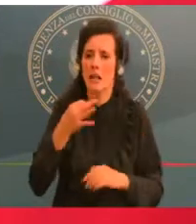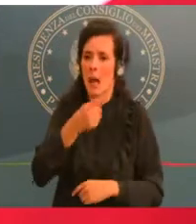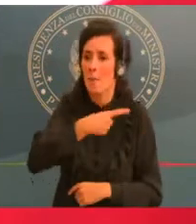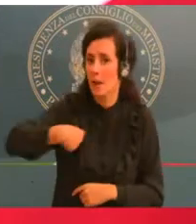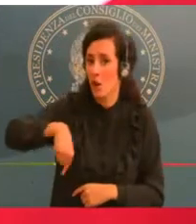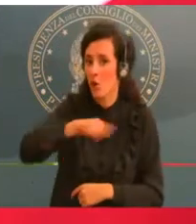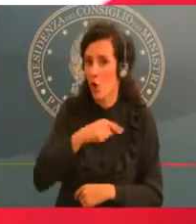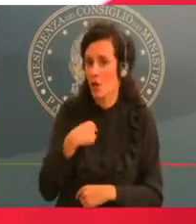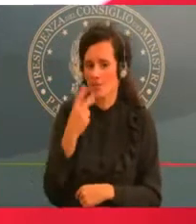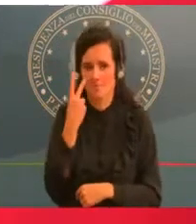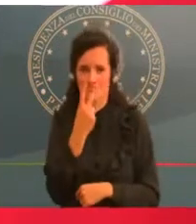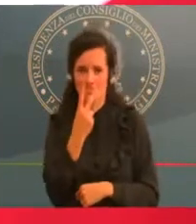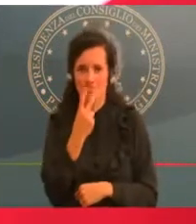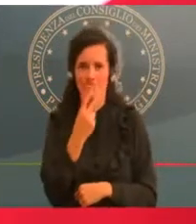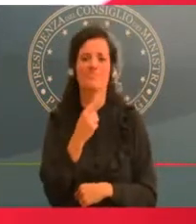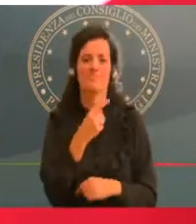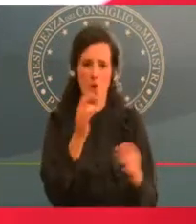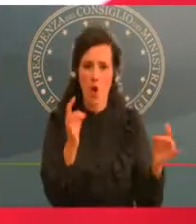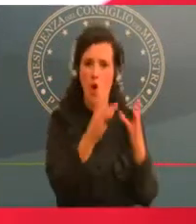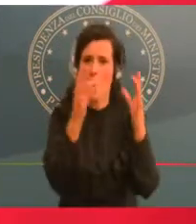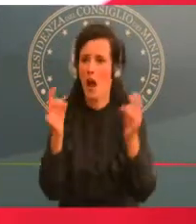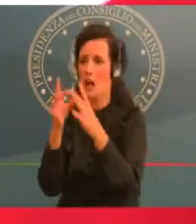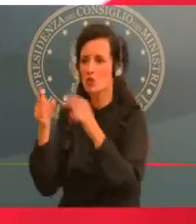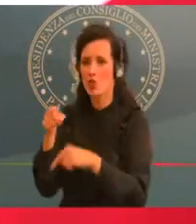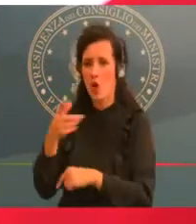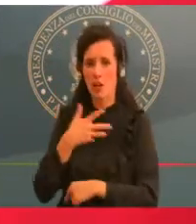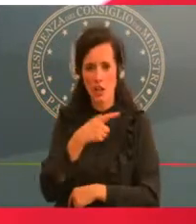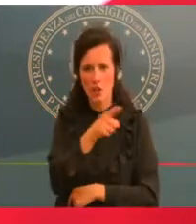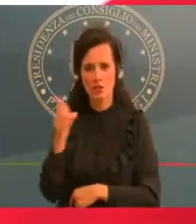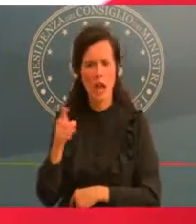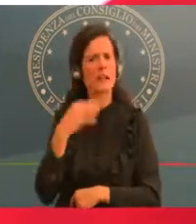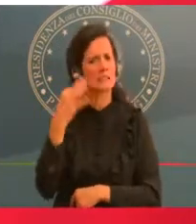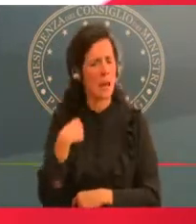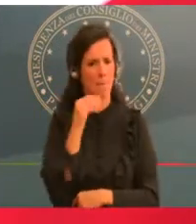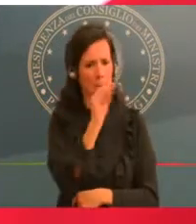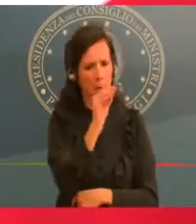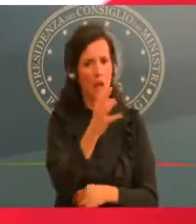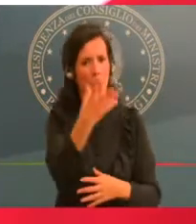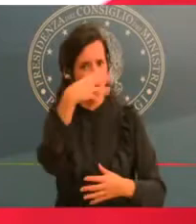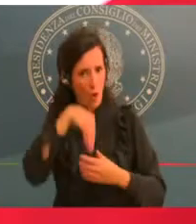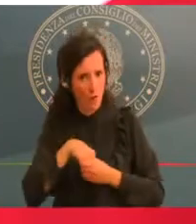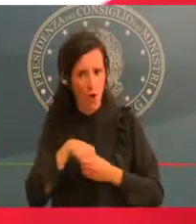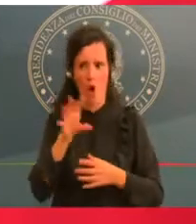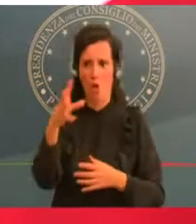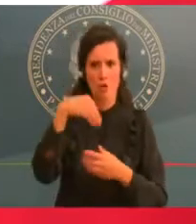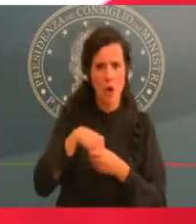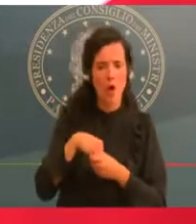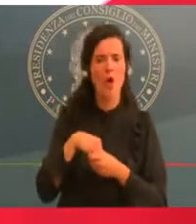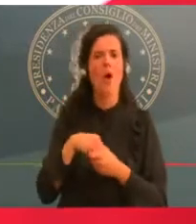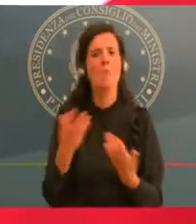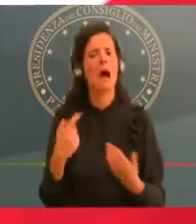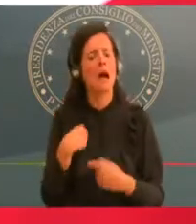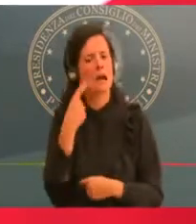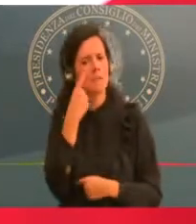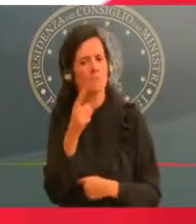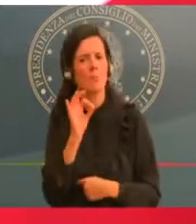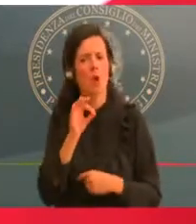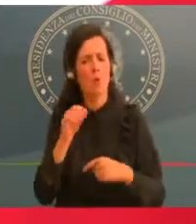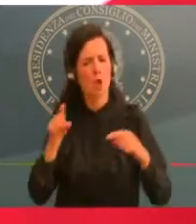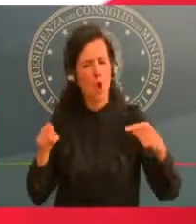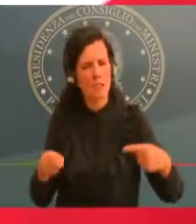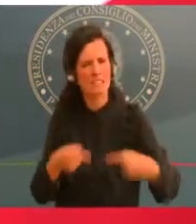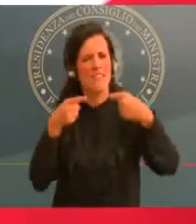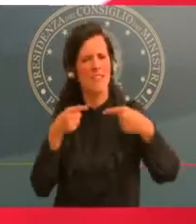in una sfida così drammatica per il paese tutti quanti possano quantomeno condividere